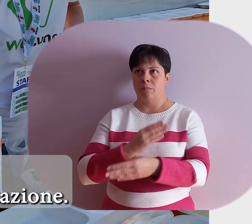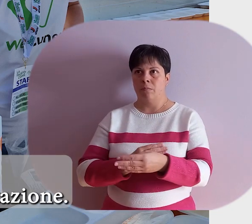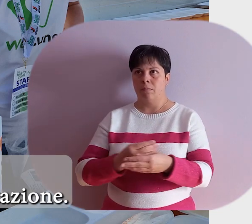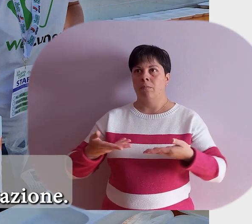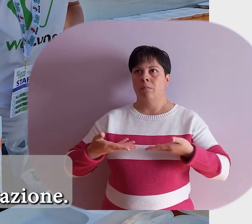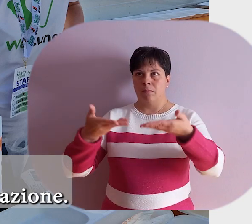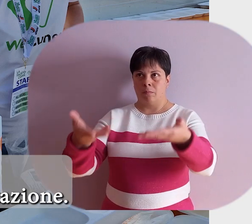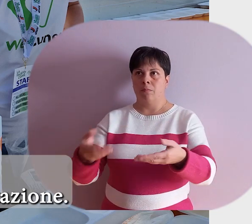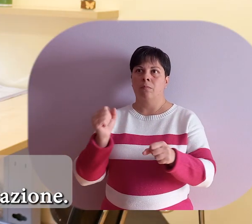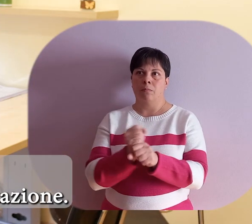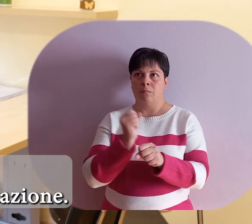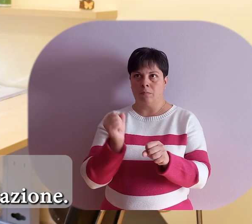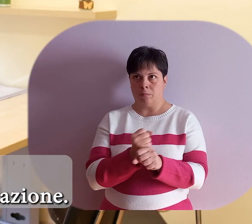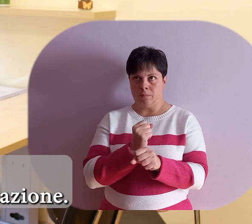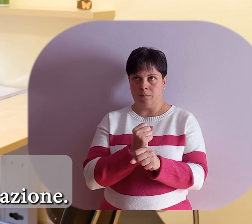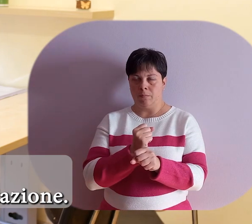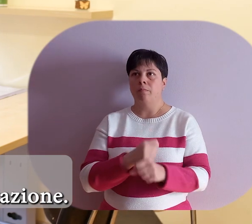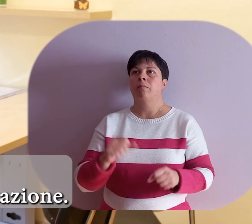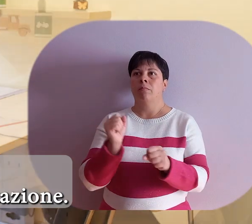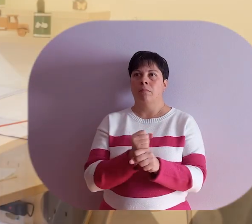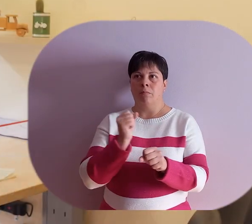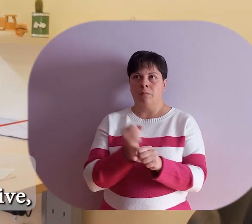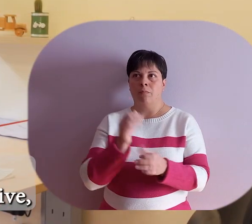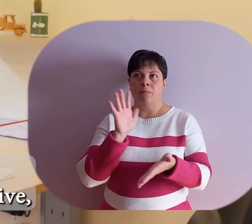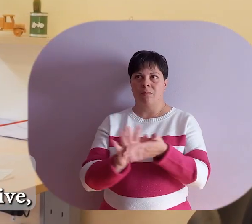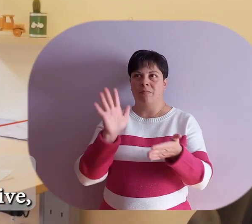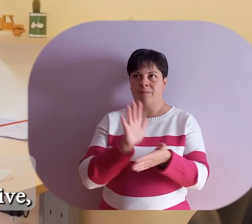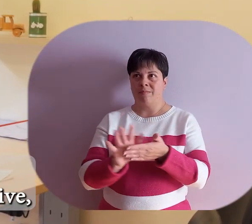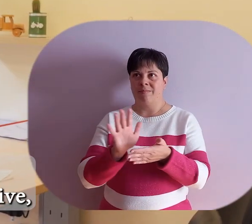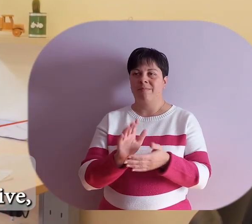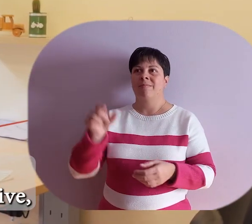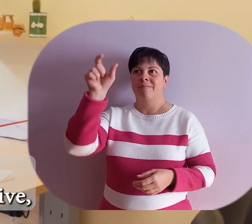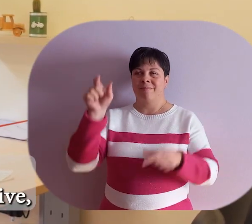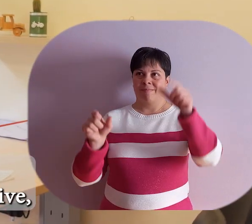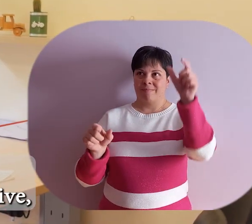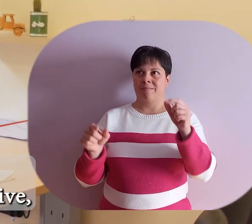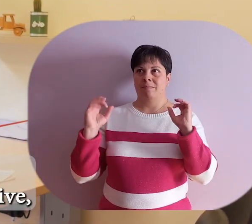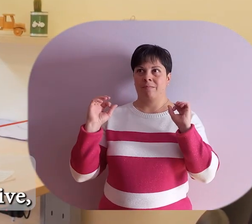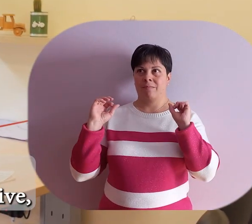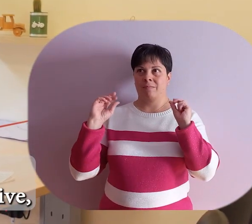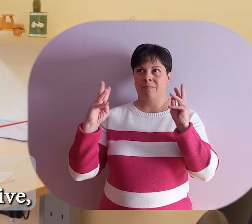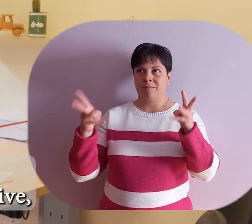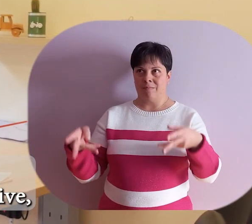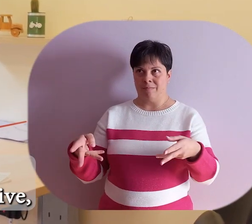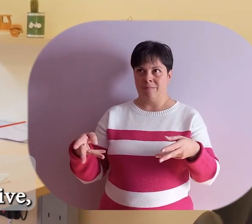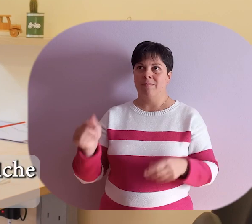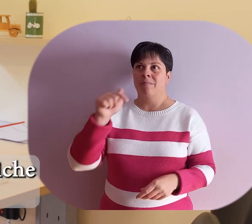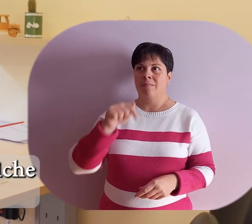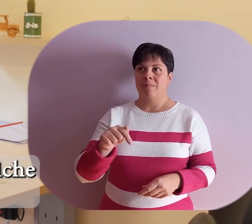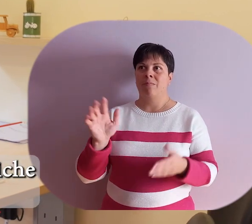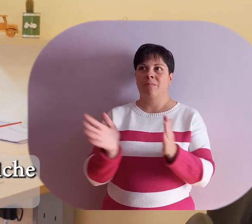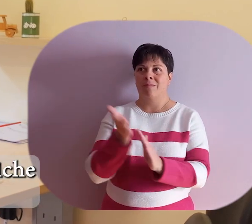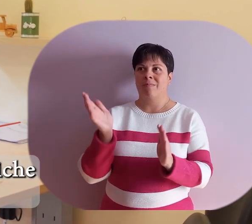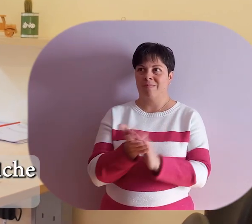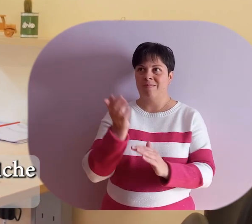sede che durante tutta la manifestazione. Non solo attività motorie e attività lavorative ma